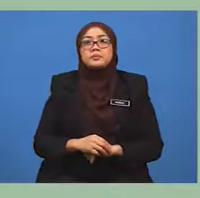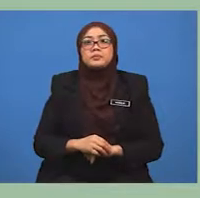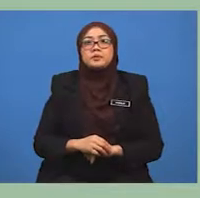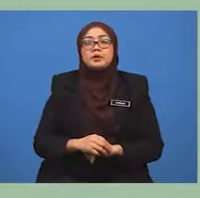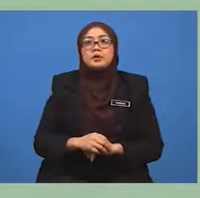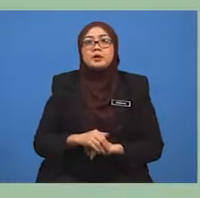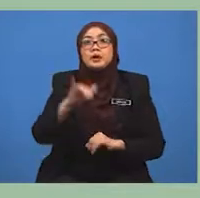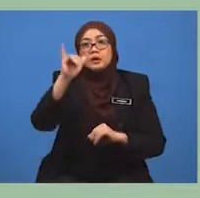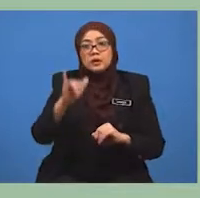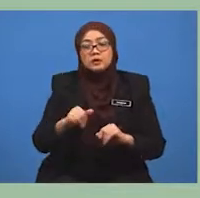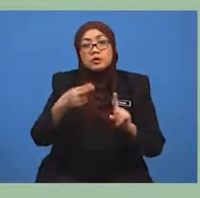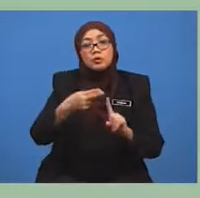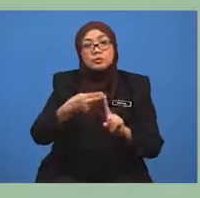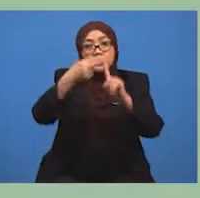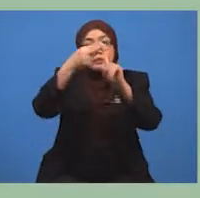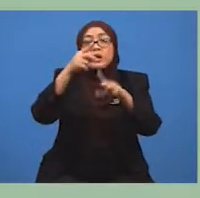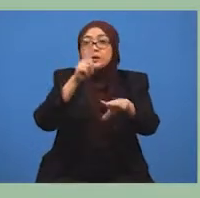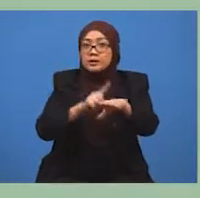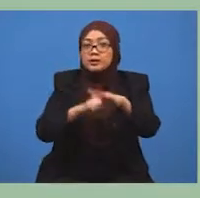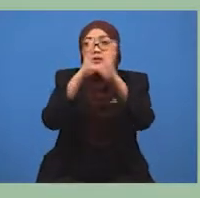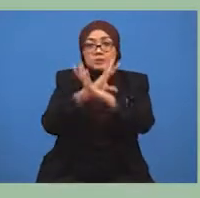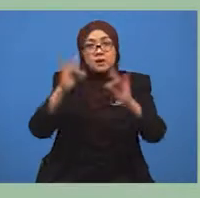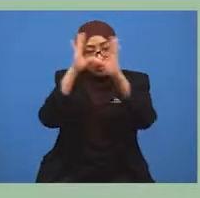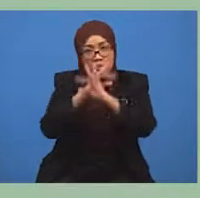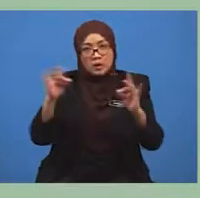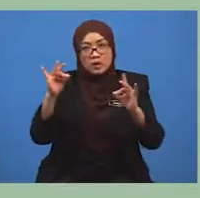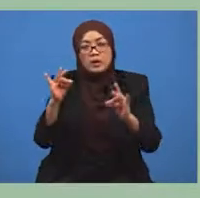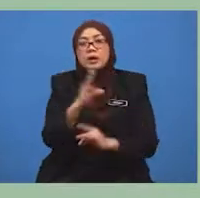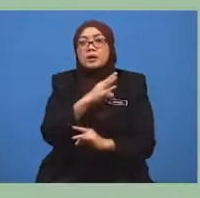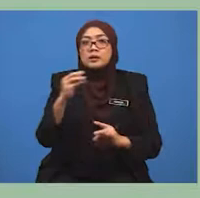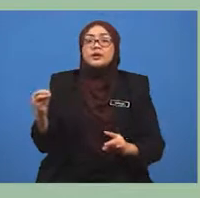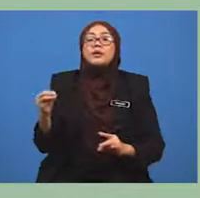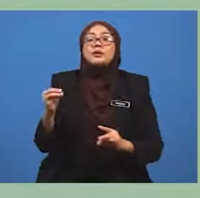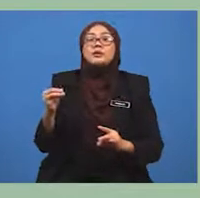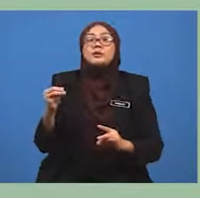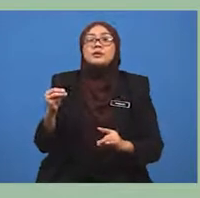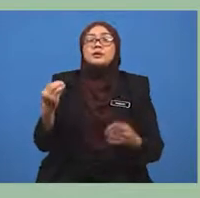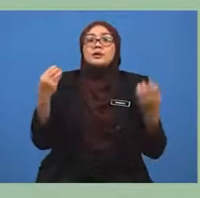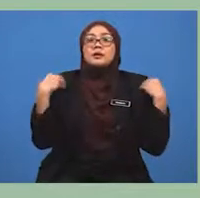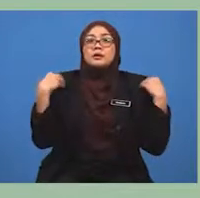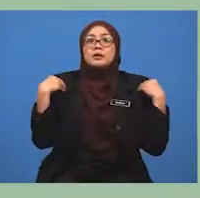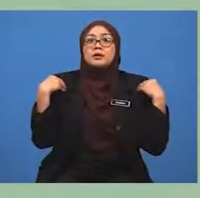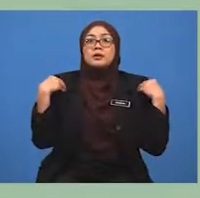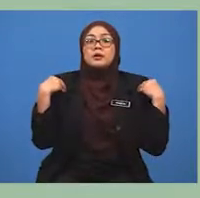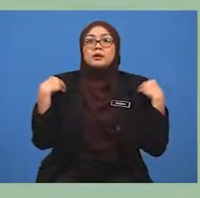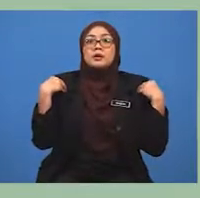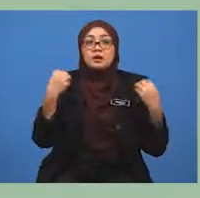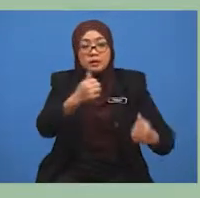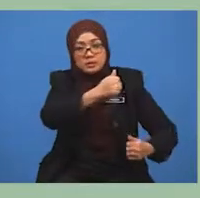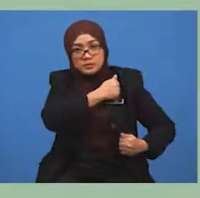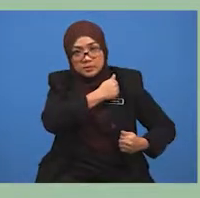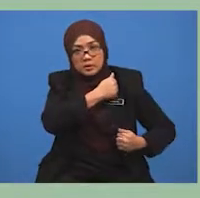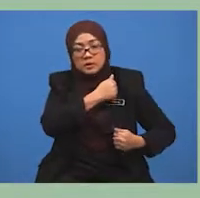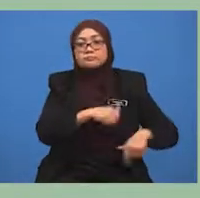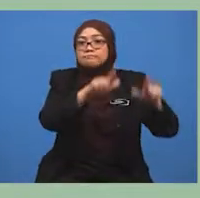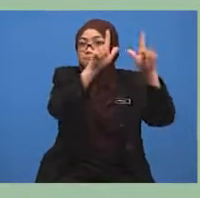utama negeri tersebut dan juga merupakan sebuah pengkalan udara bagi tentera udara di Raja